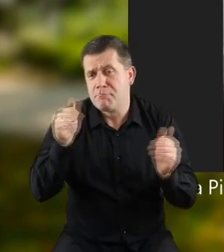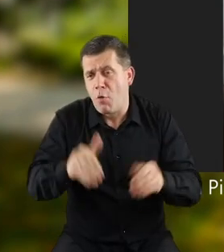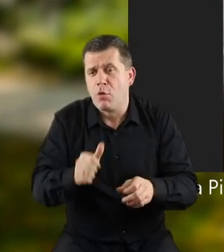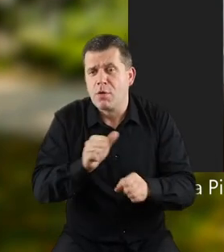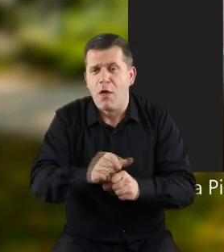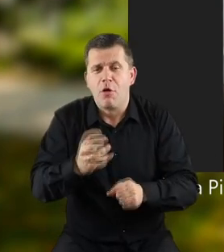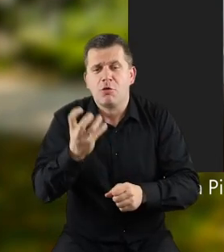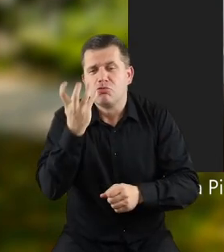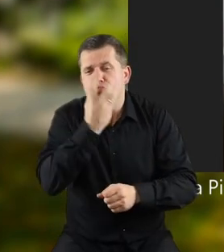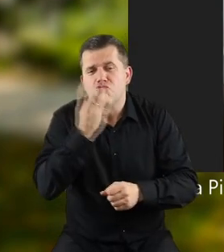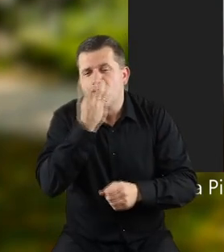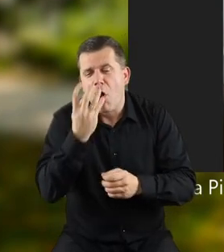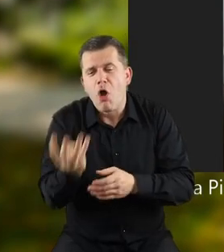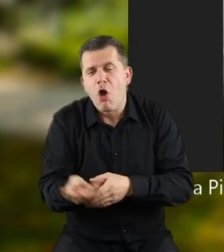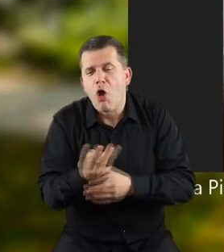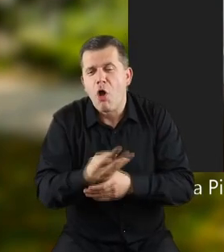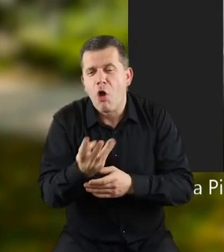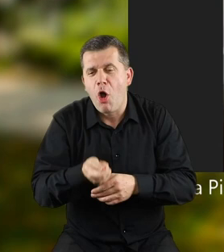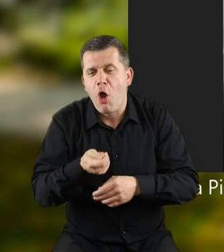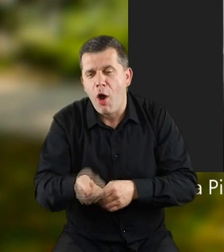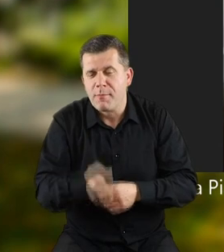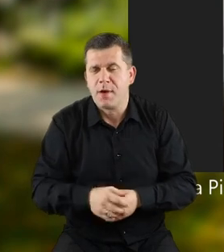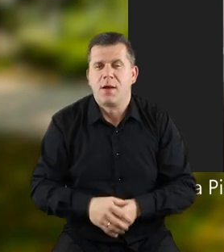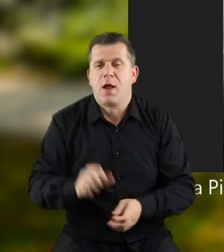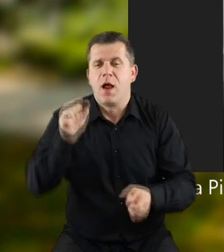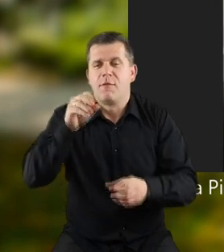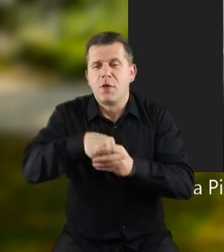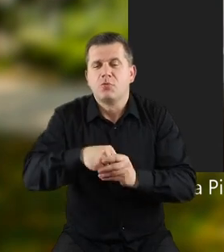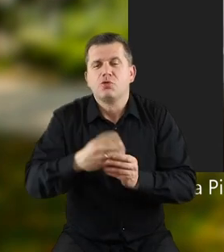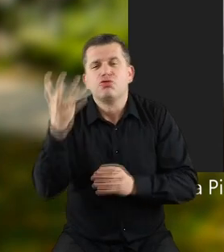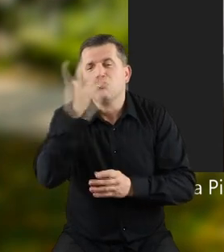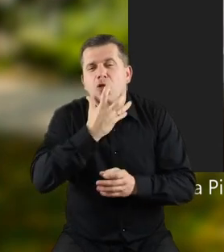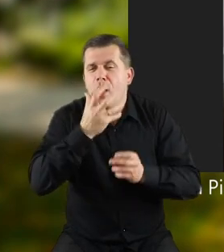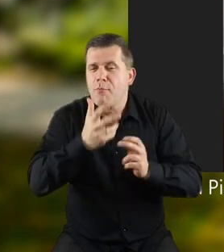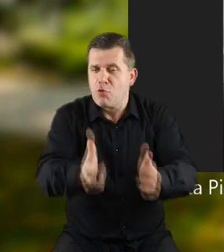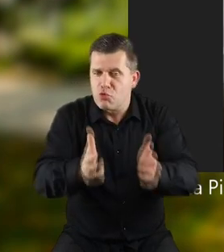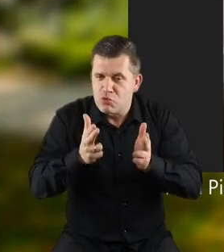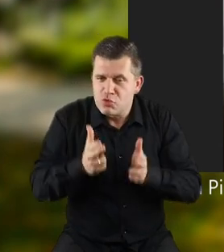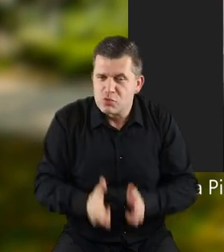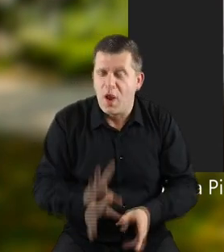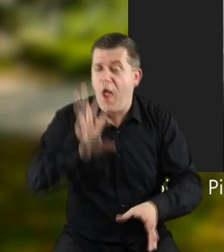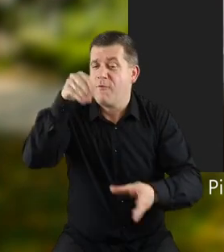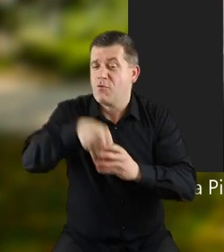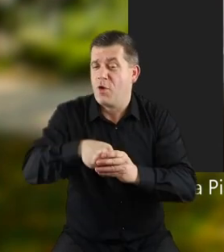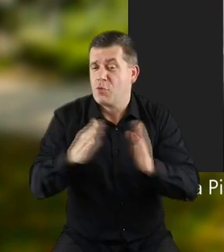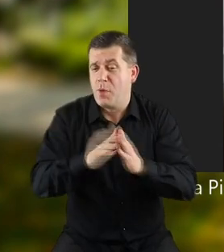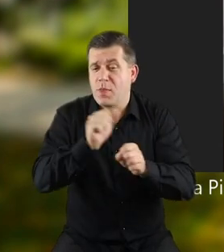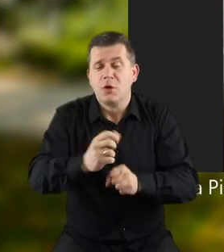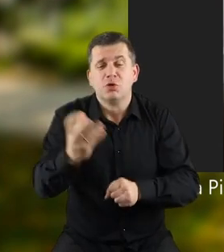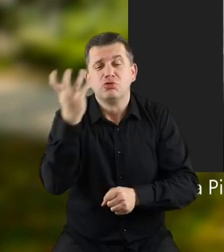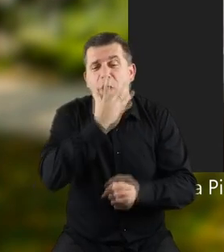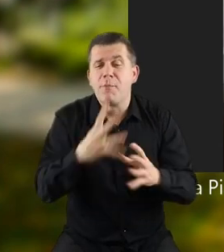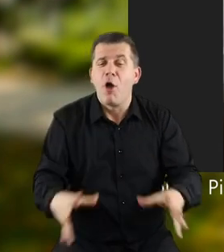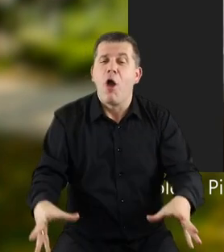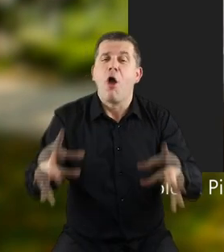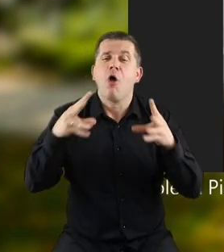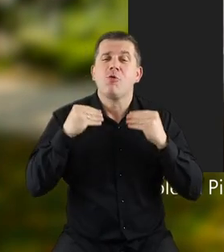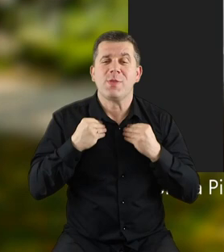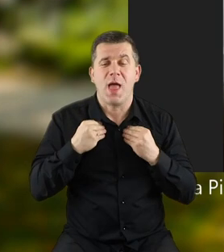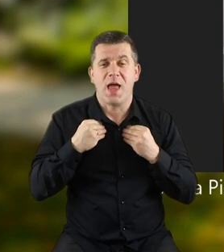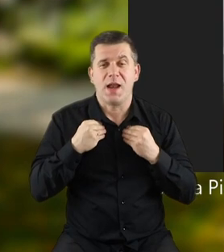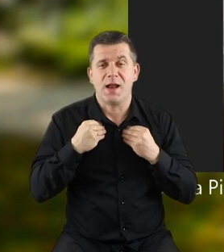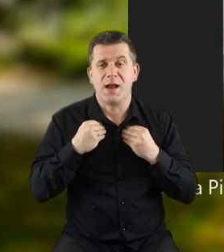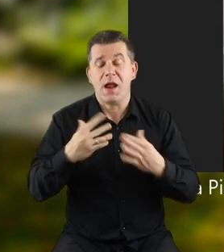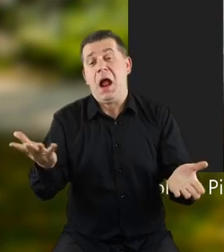gdzie może jest ogień na kominku, a może w tym domku jest ciepłe łóżeczko, a może w tym domku jest ciepła kołderka,